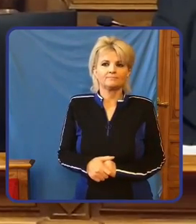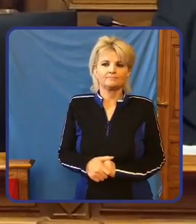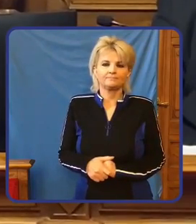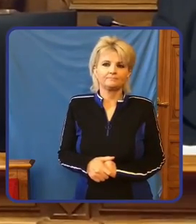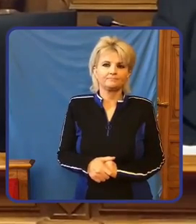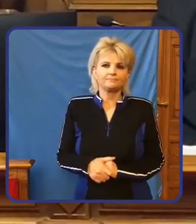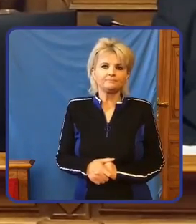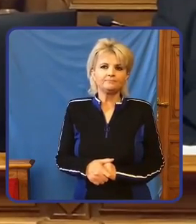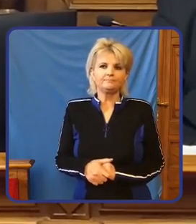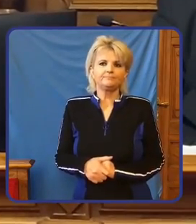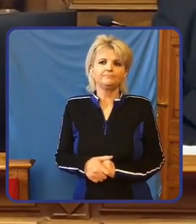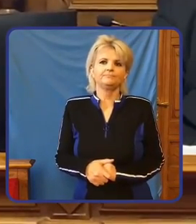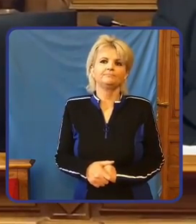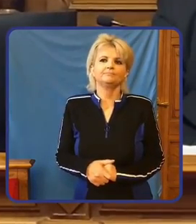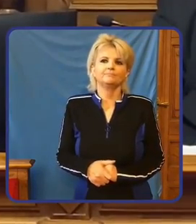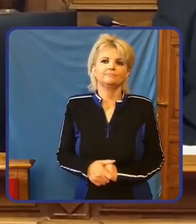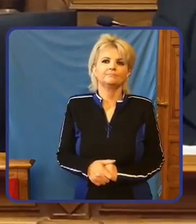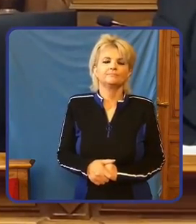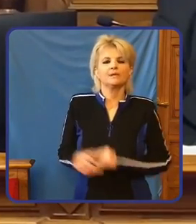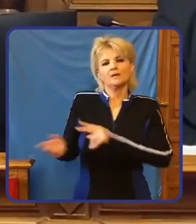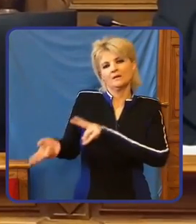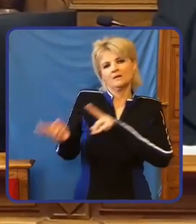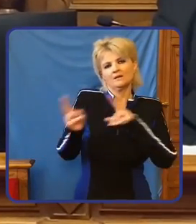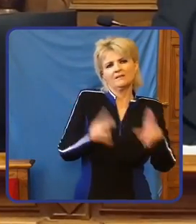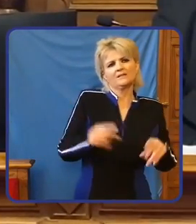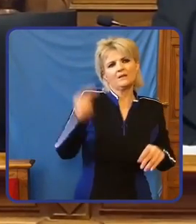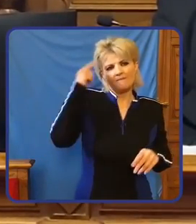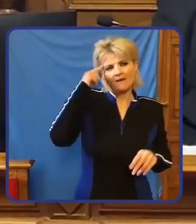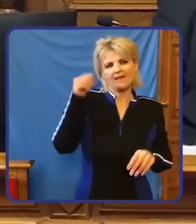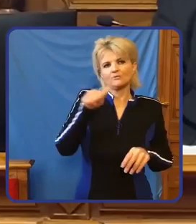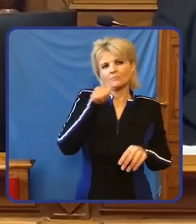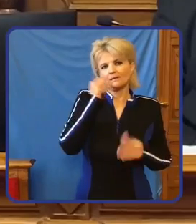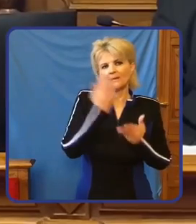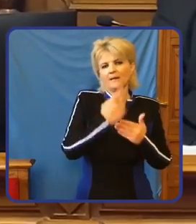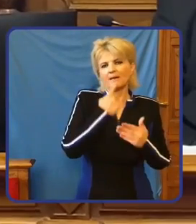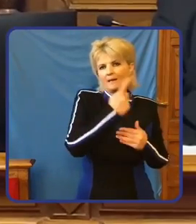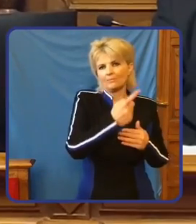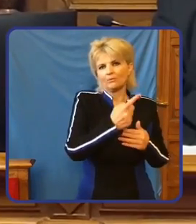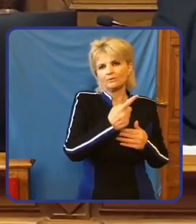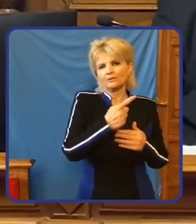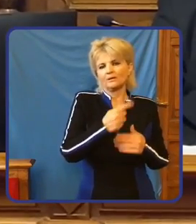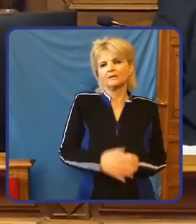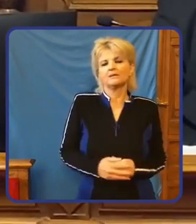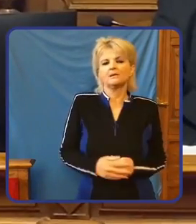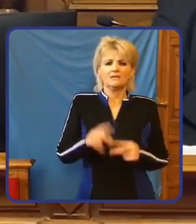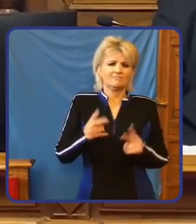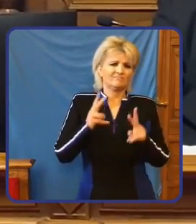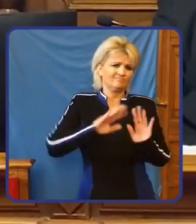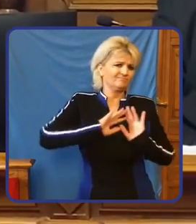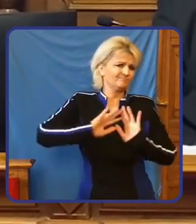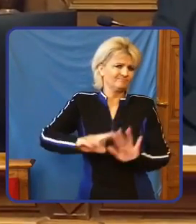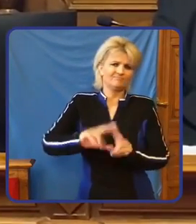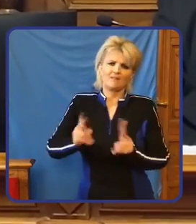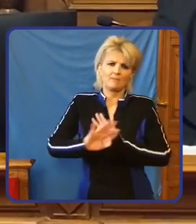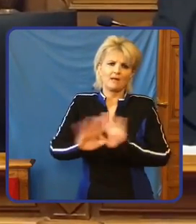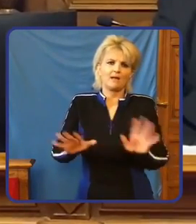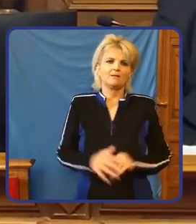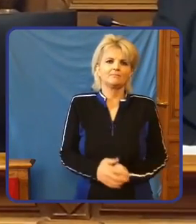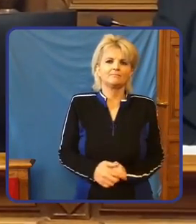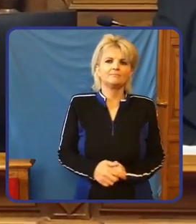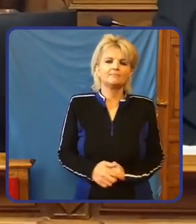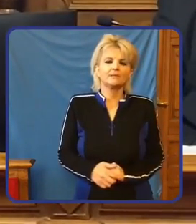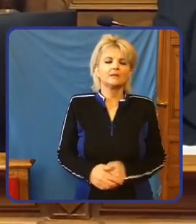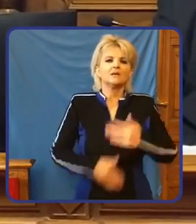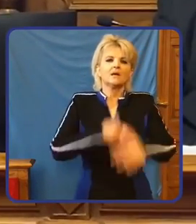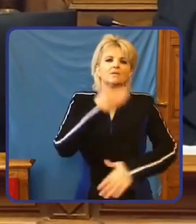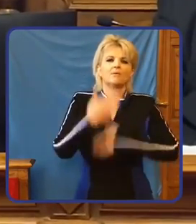Jó? Na, de egyébként ezt már megint visszatértünk oda, amit Fejes Péter éppen elmondott, hogy erről a bicikléről kellene leszállni képviselő urna. Jó, tehát